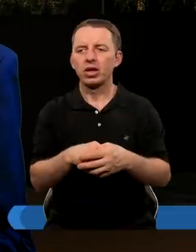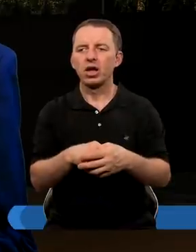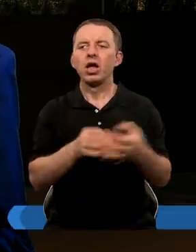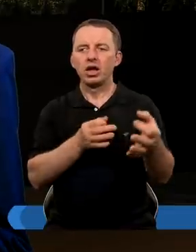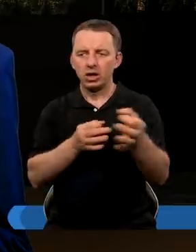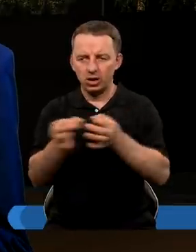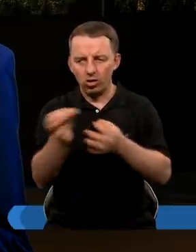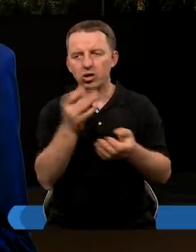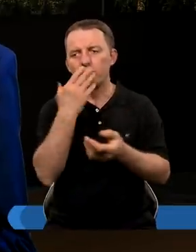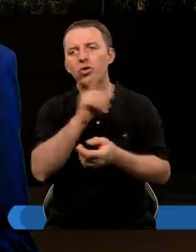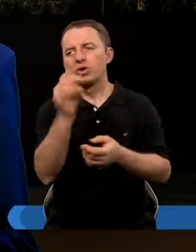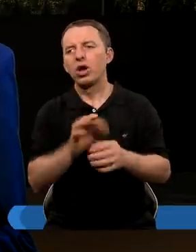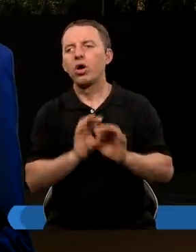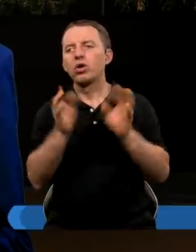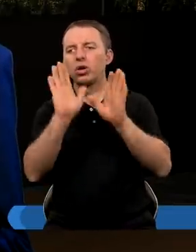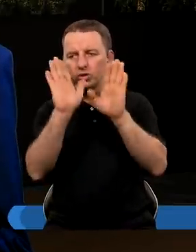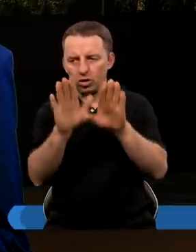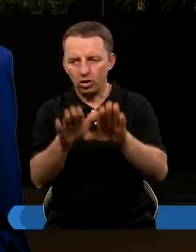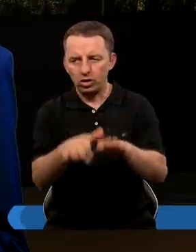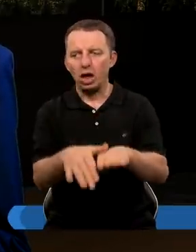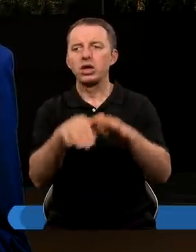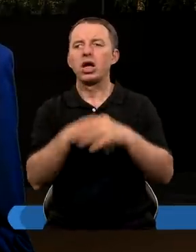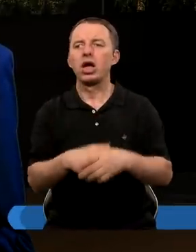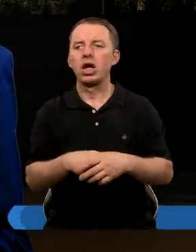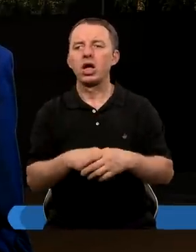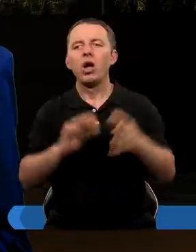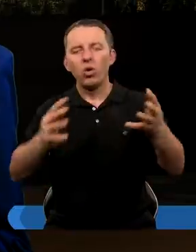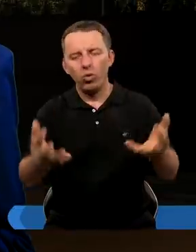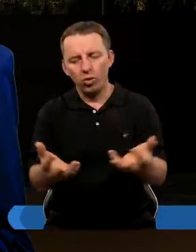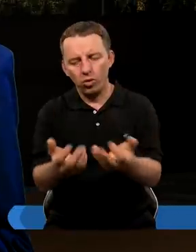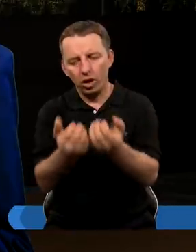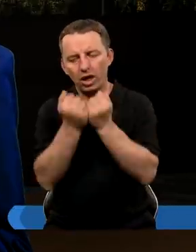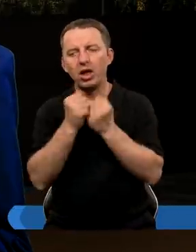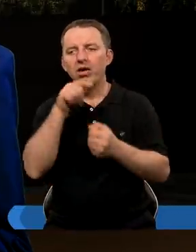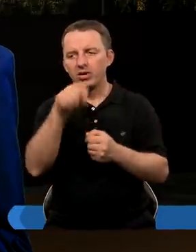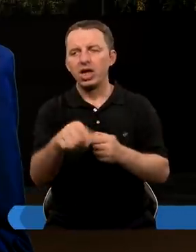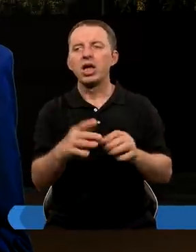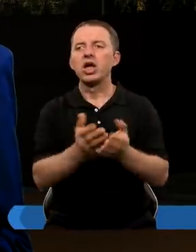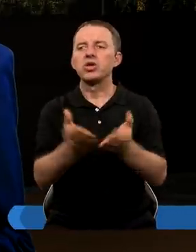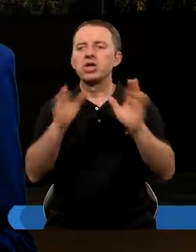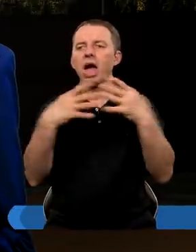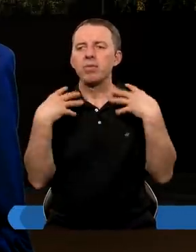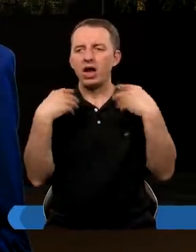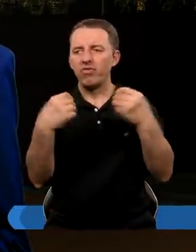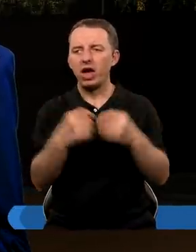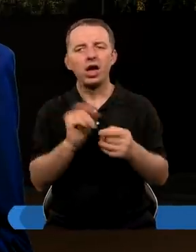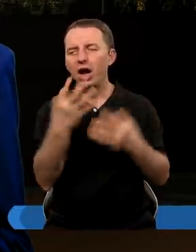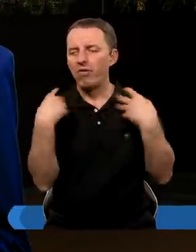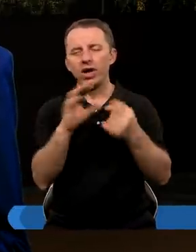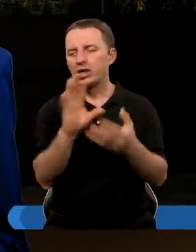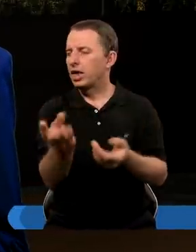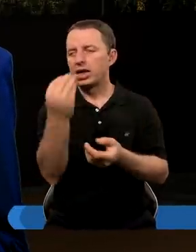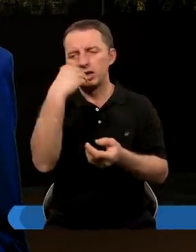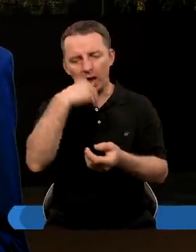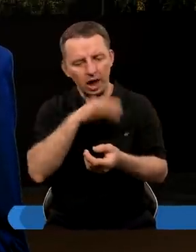I historia nam mówi, że oczywiście on zostaje uratowany z tej jamy, lwy nie